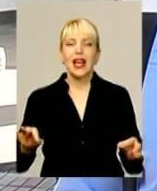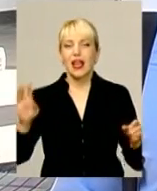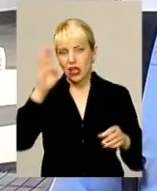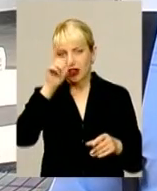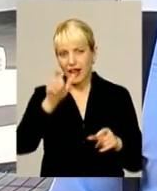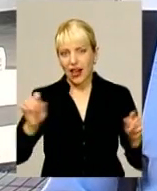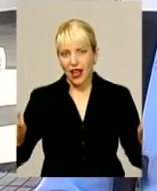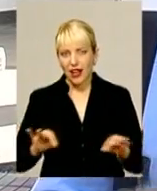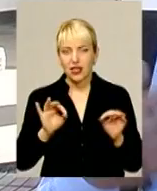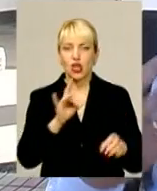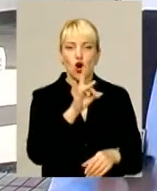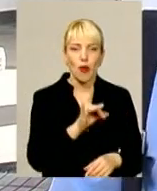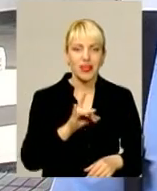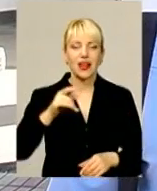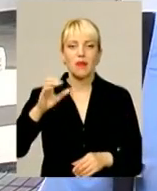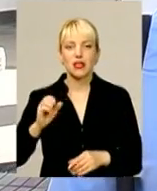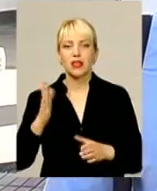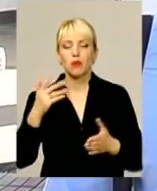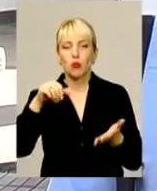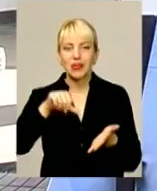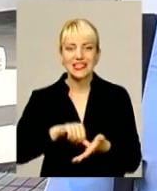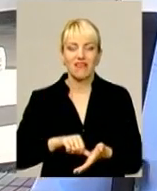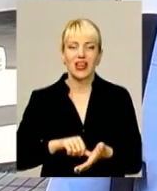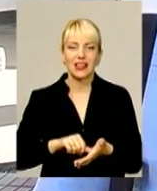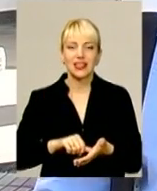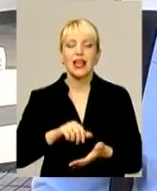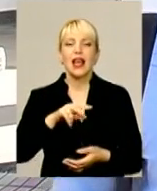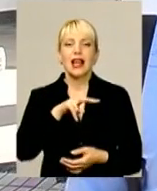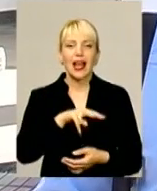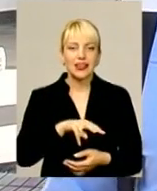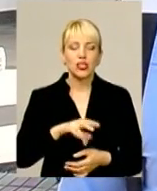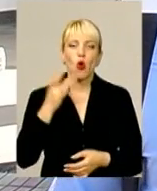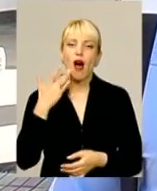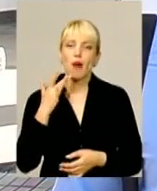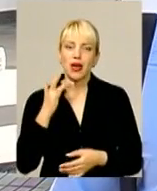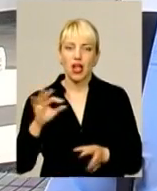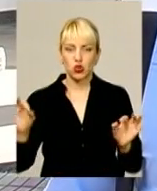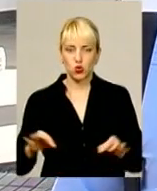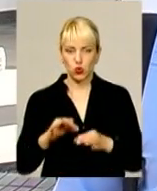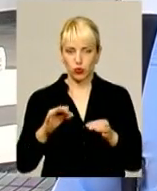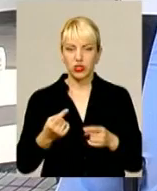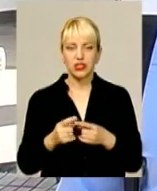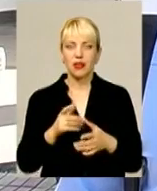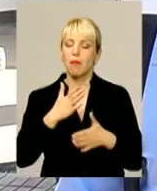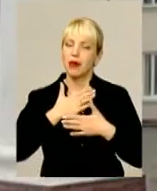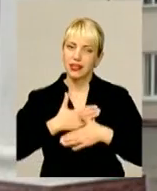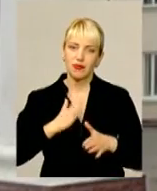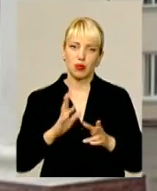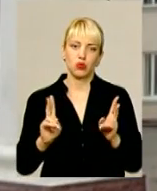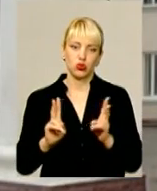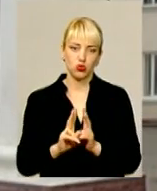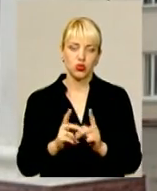Раміро Аріста, який буде представляти латиноамериканську музику, симфонічну музику для хмельничан. Там також така приємна зустріч.